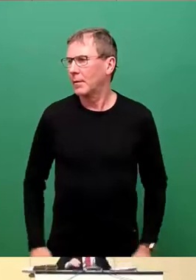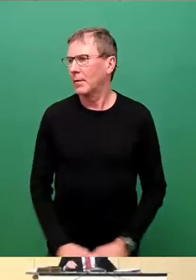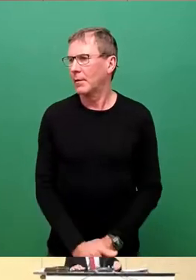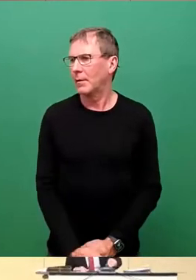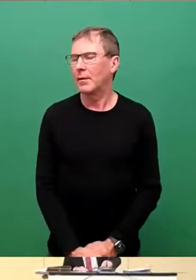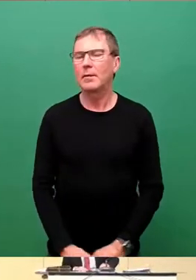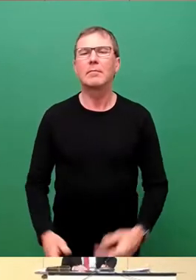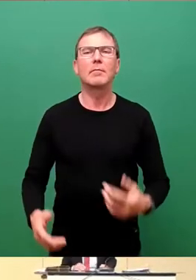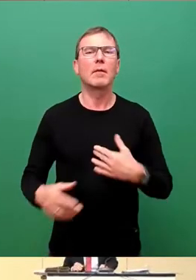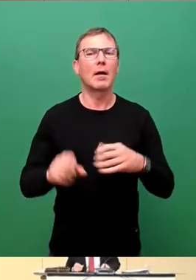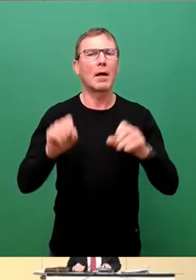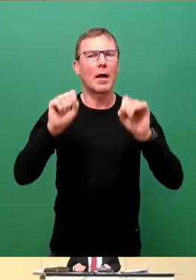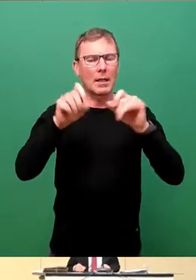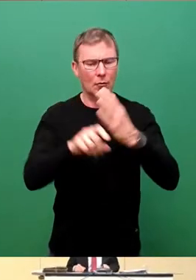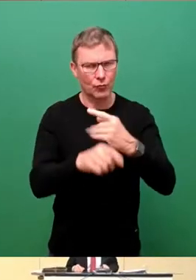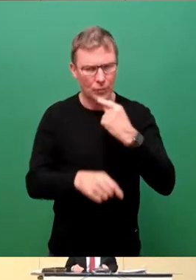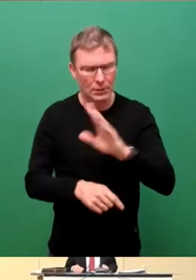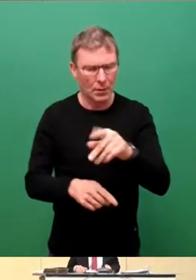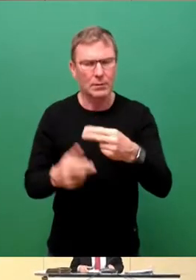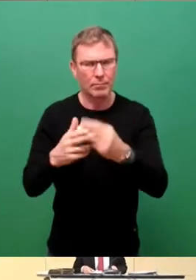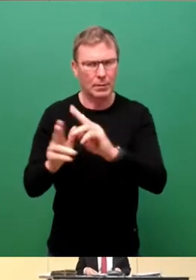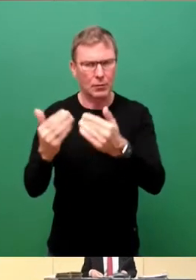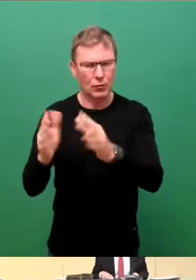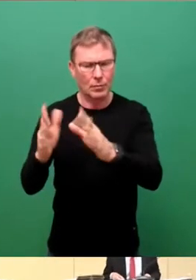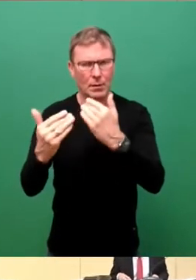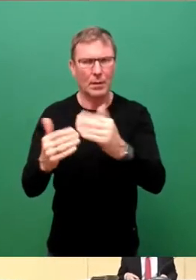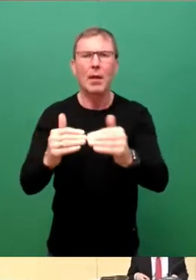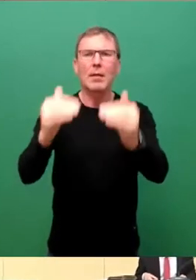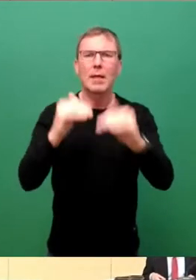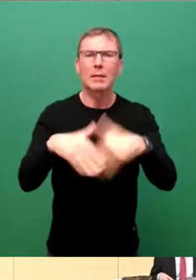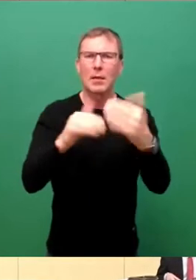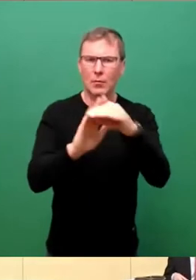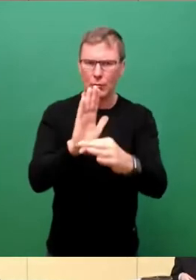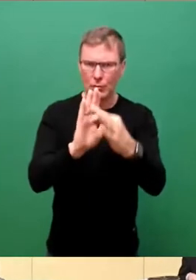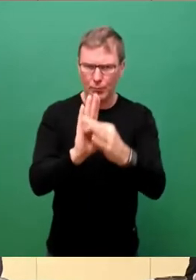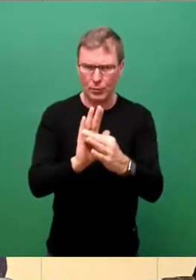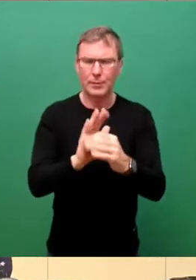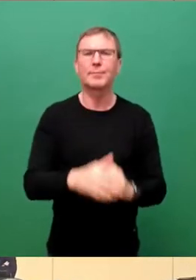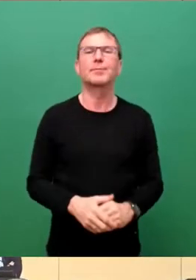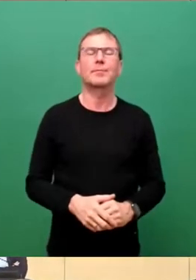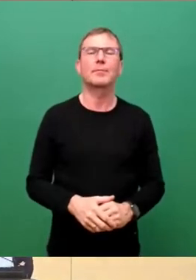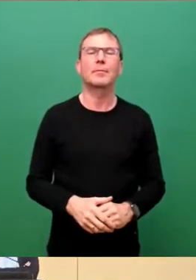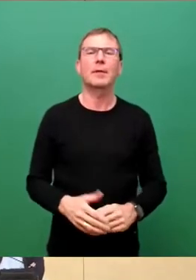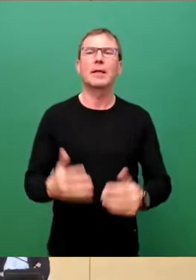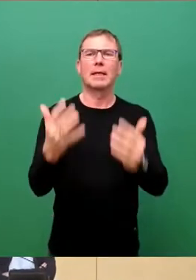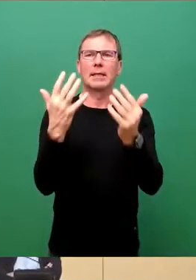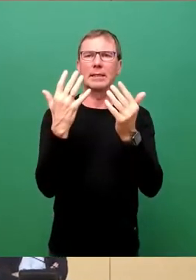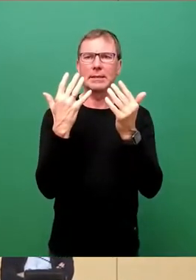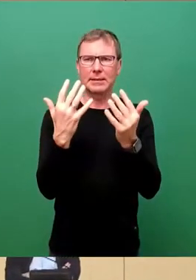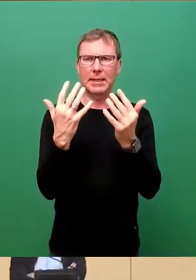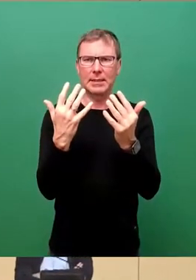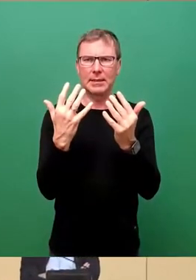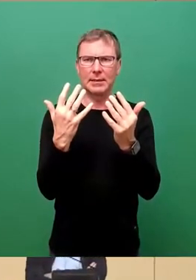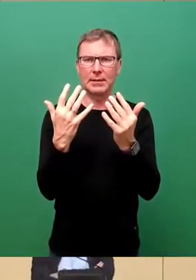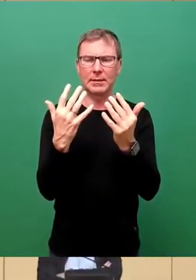nicht gemeint. Wir kommen damit zum nächsten Tagesordnungspunkt, zum Tagesordnungspunkt 10, E